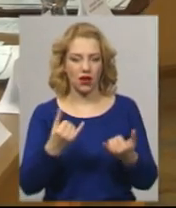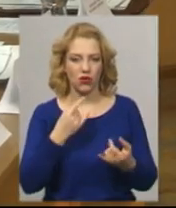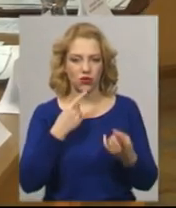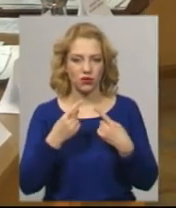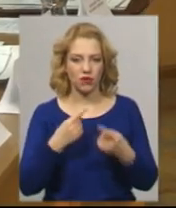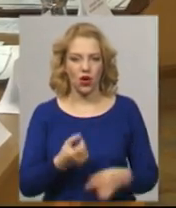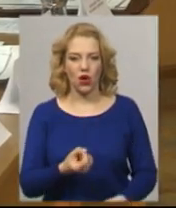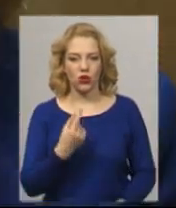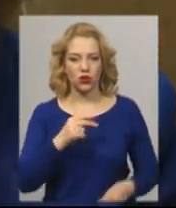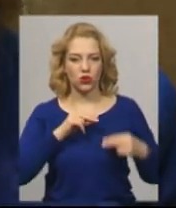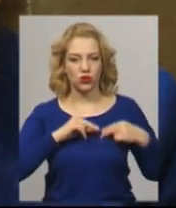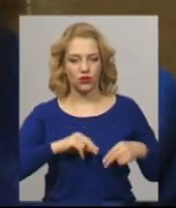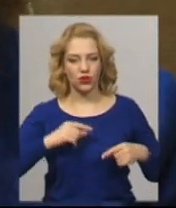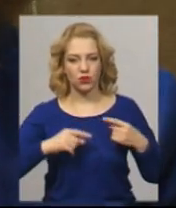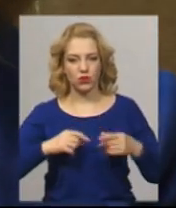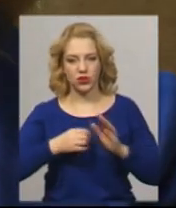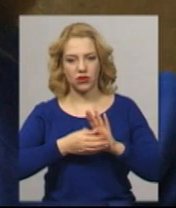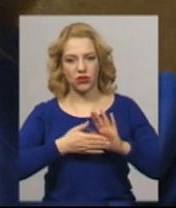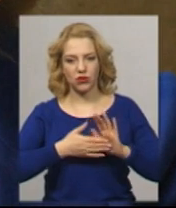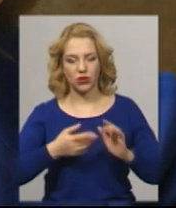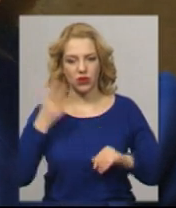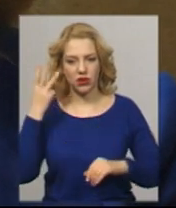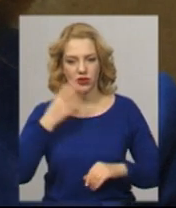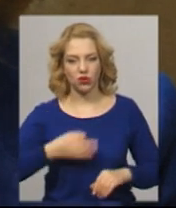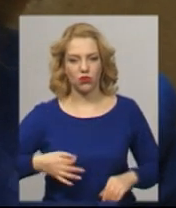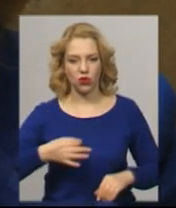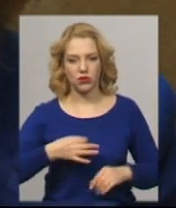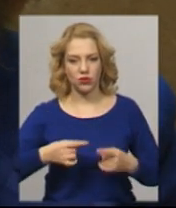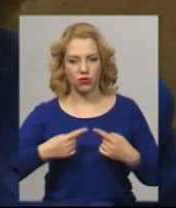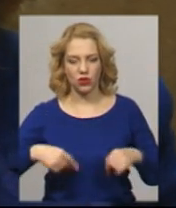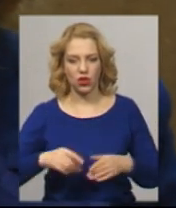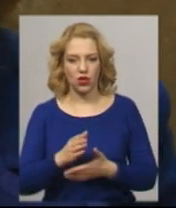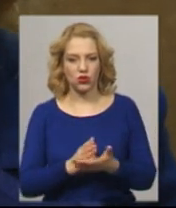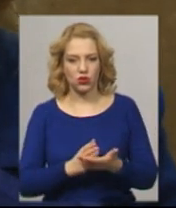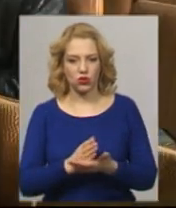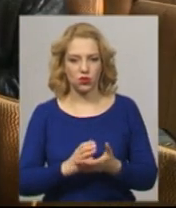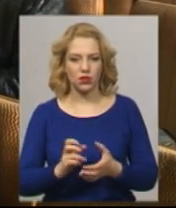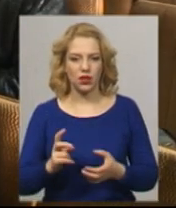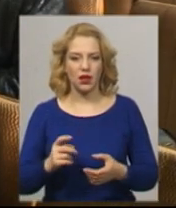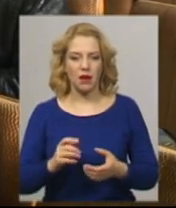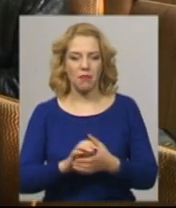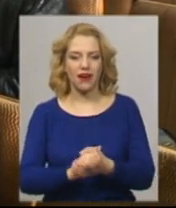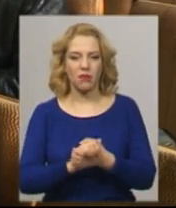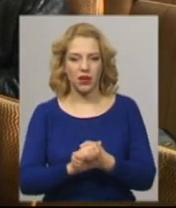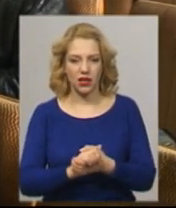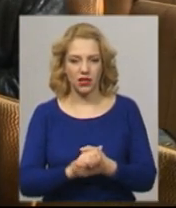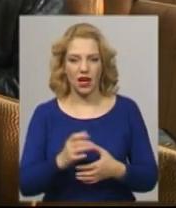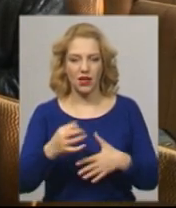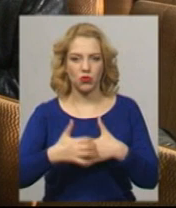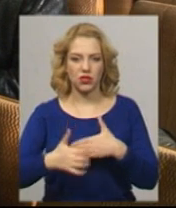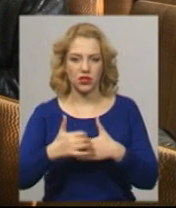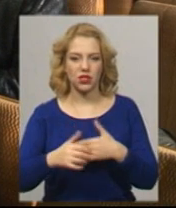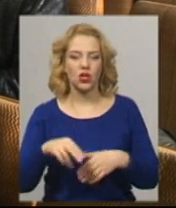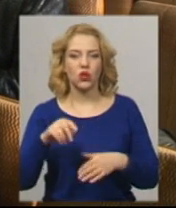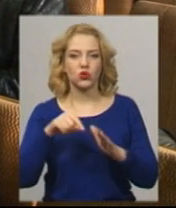трудових спорів зареєстрували у Хмельницькому обласному відділенні Національні служби посередництва і примирення, розповідає його начальниця Тетяна Бабич, стосовно